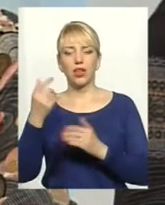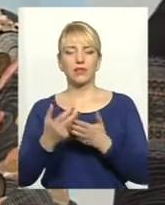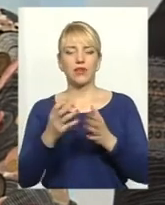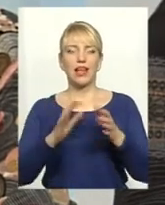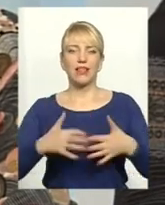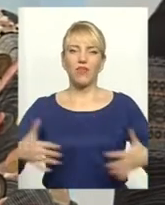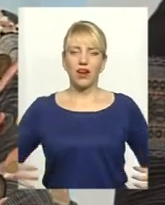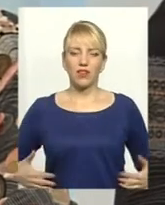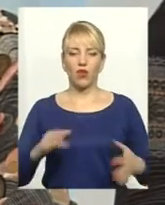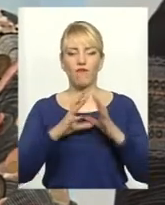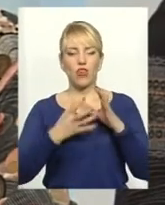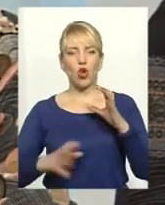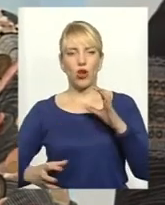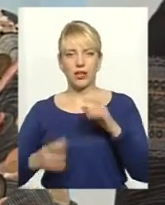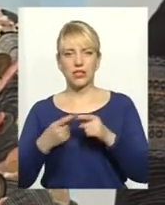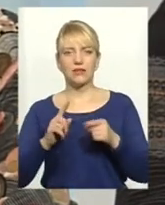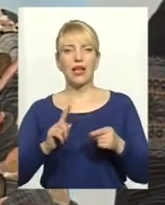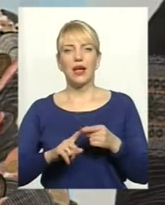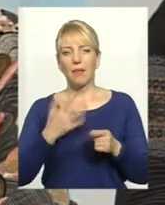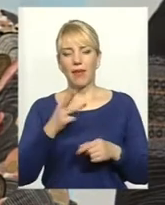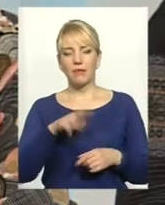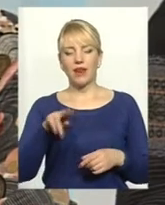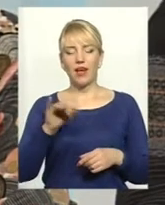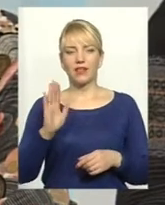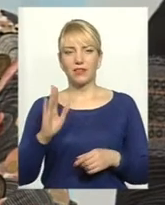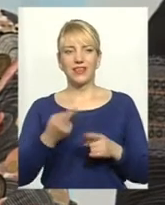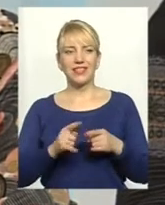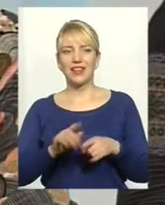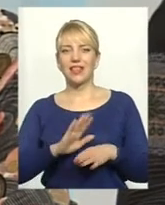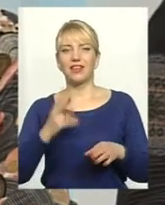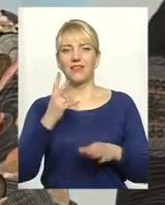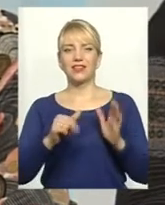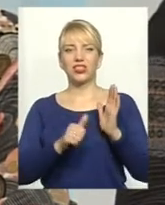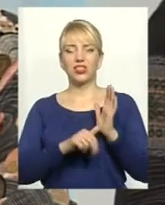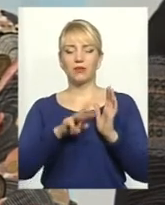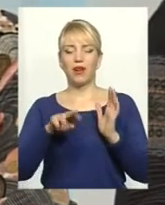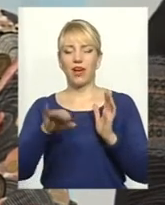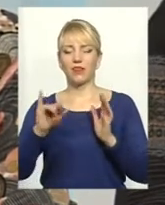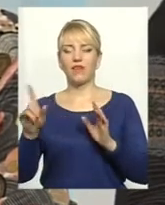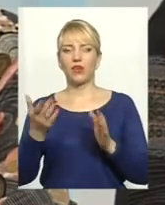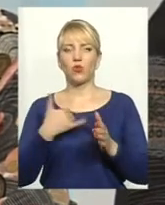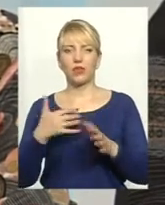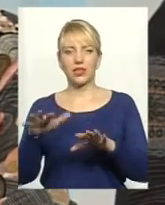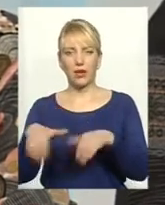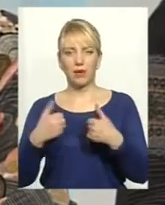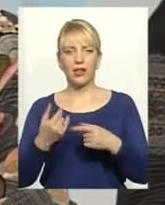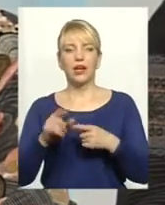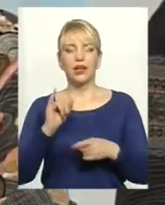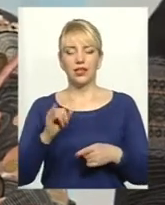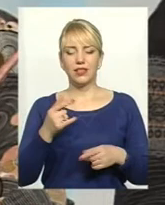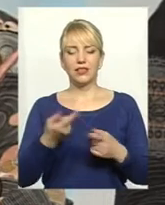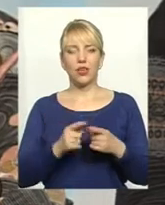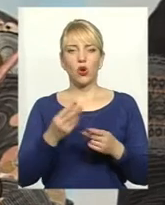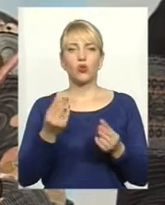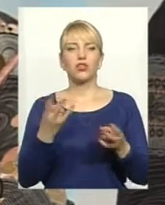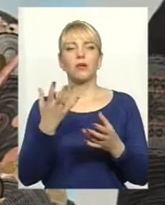виноградарства, але 5 мільярдів, по-перше, це не 26 мільярдів, які в нас лишалися, які в нас виміли, а по-друге, ці гроші мають десь, звідки ще